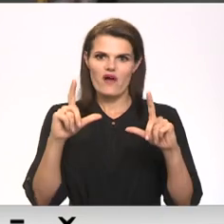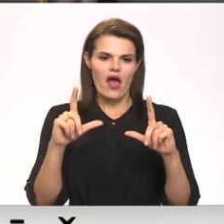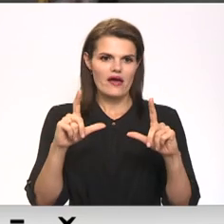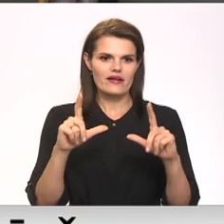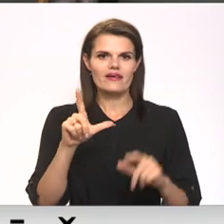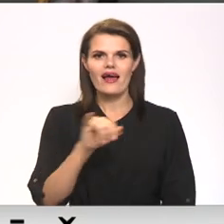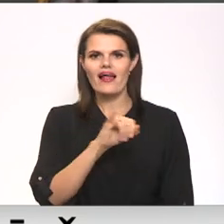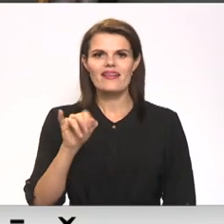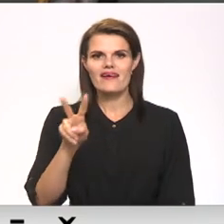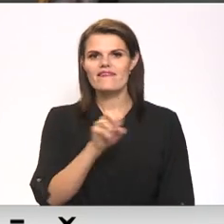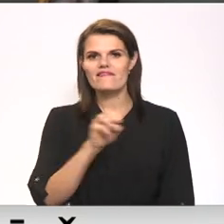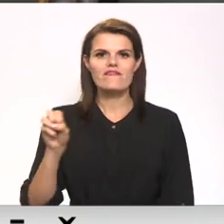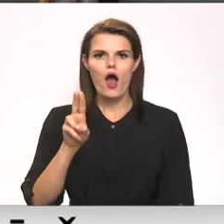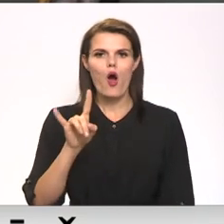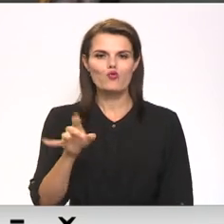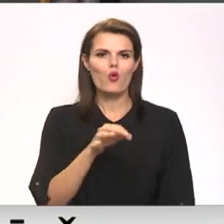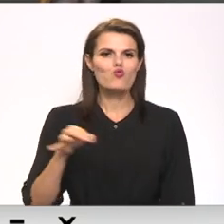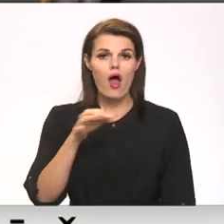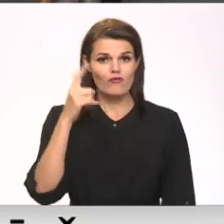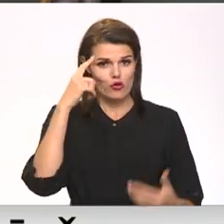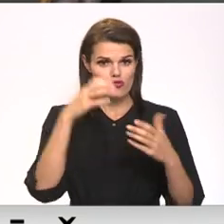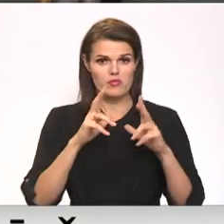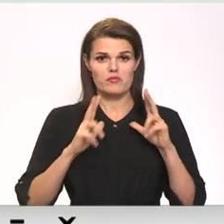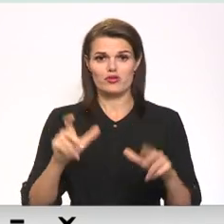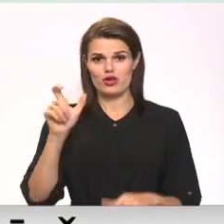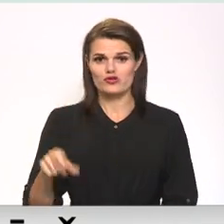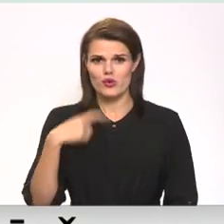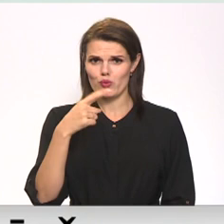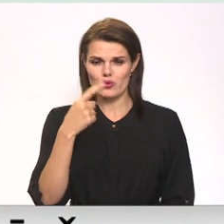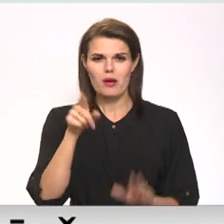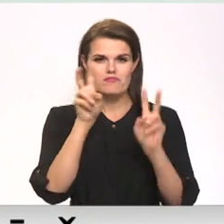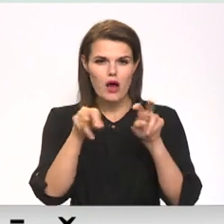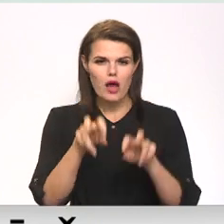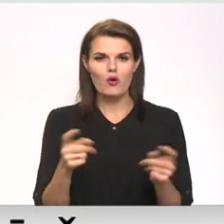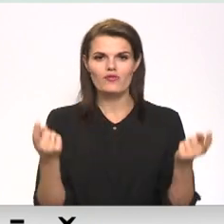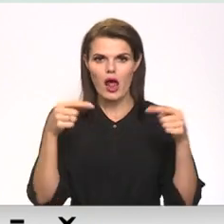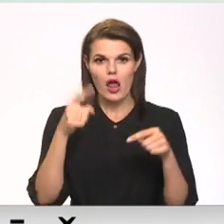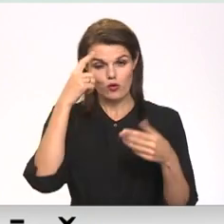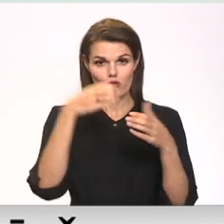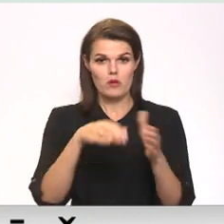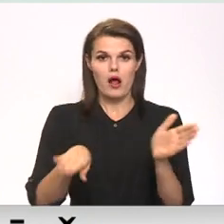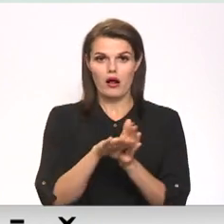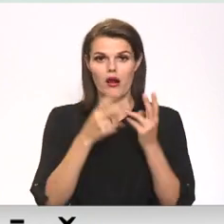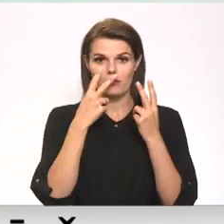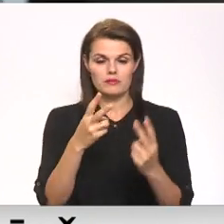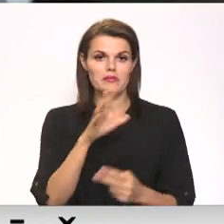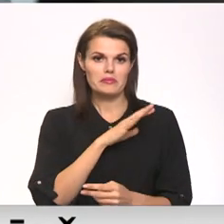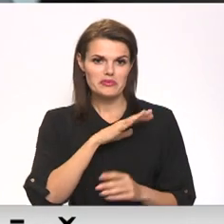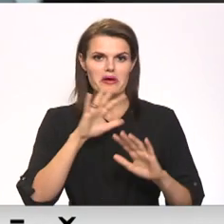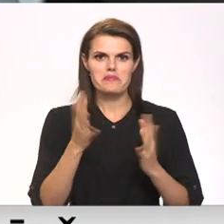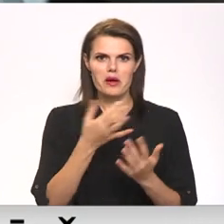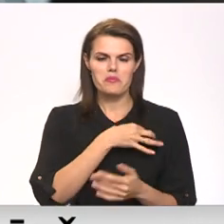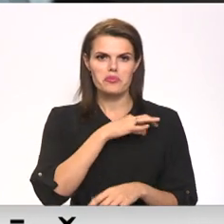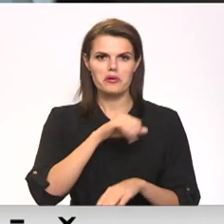Līvāna novada domas priekšsēdētāja Andris Vaivoda skaidro, ka kratīšanas laikā domē bijis klāt. Savukārt par prokuratūras